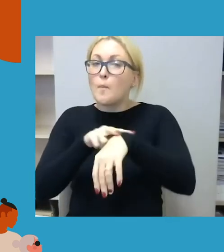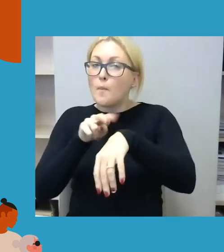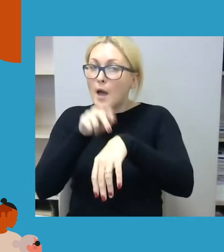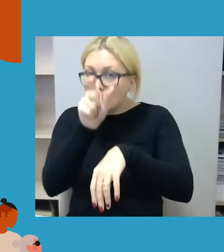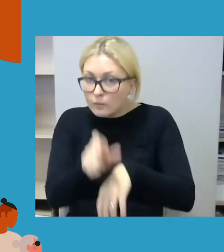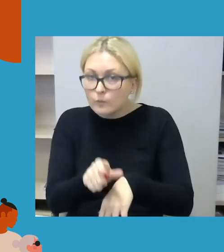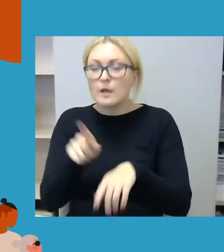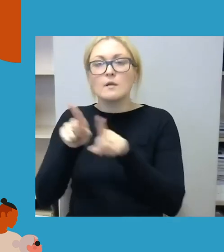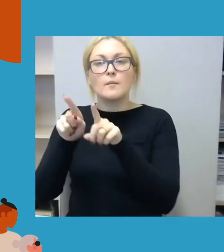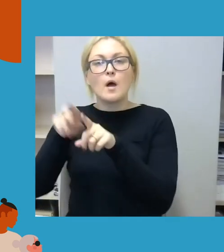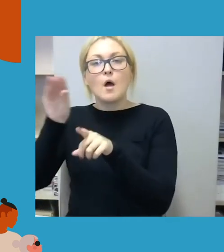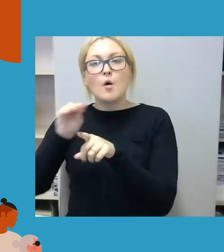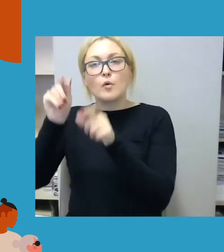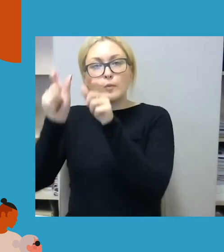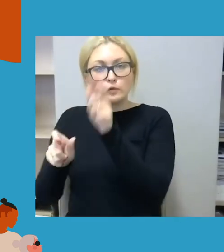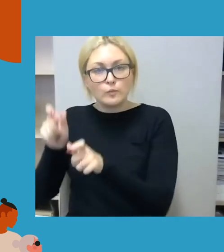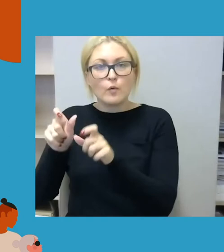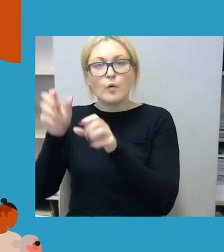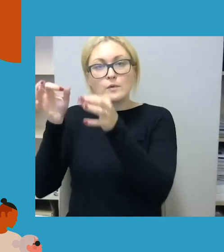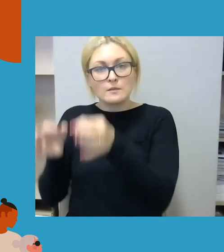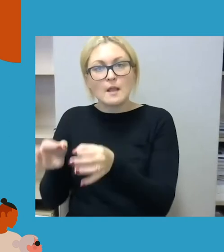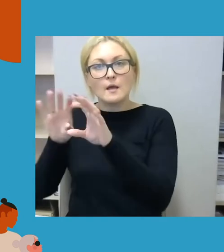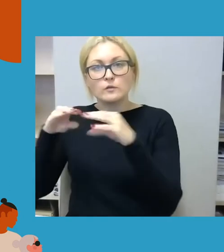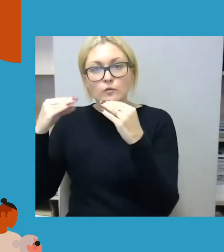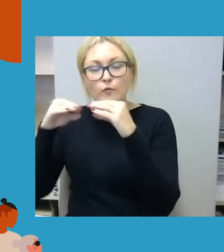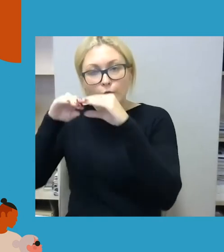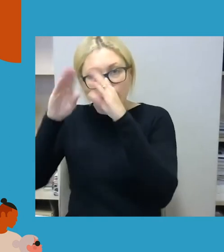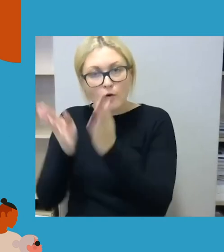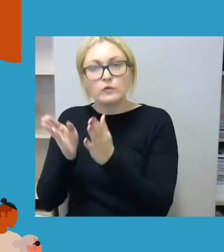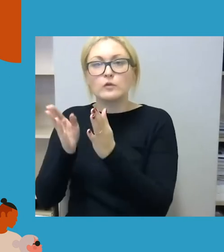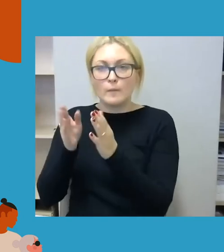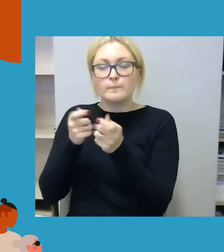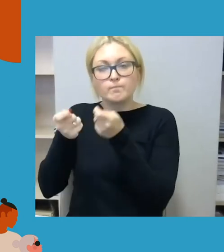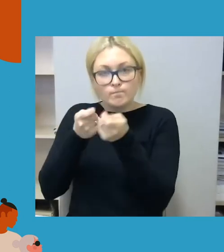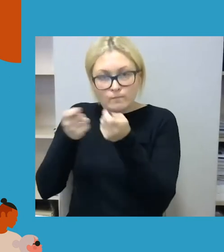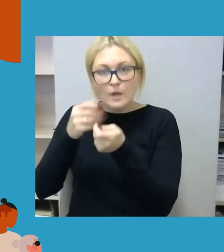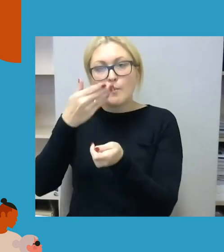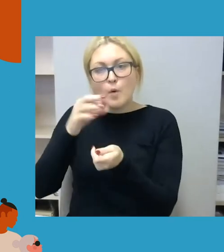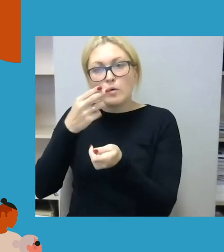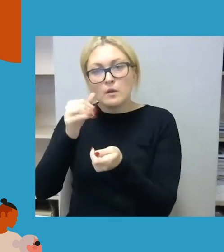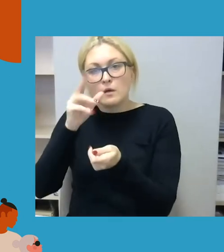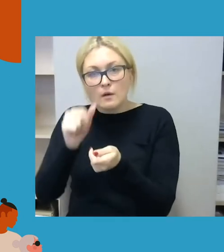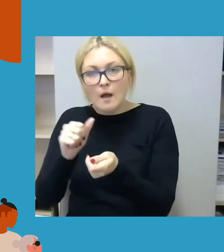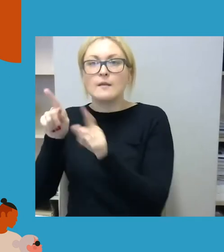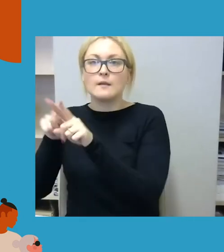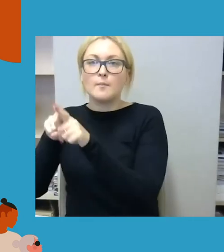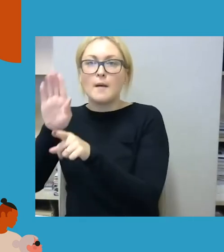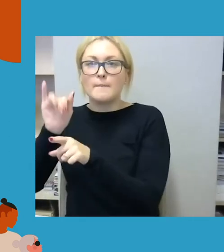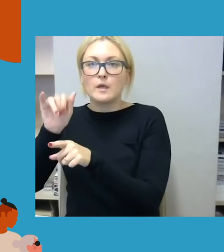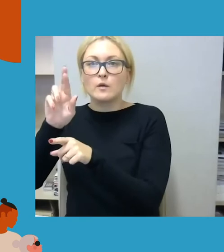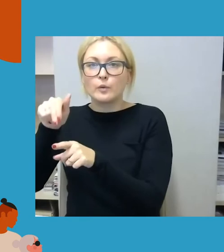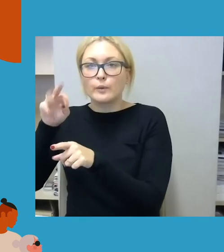teisių fondo projektų koordinatorė Monika Gulėkaitė ir Birutė Sabatauskaitė, kuri yra žmogaus teisių centro